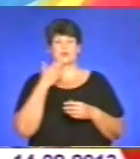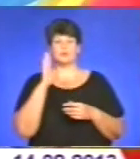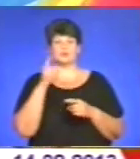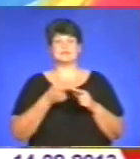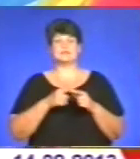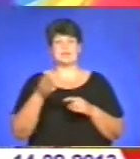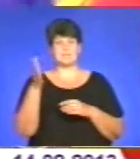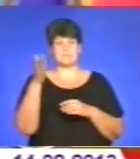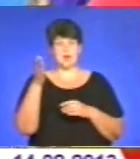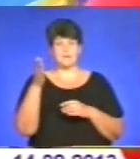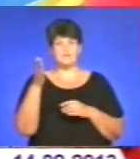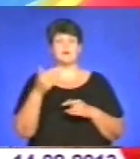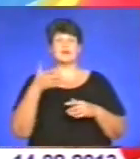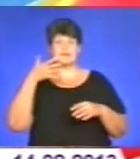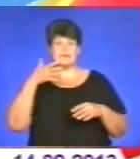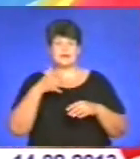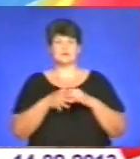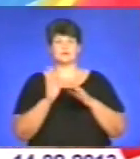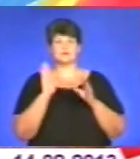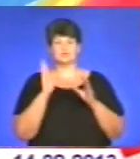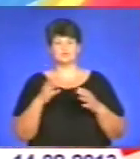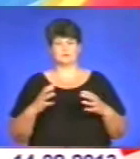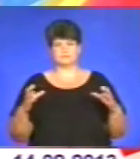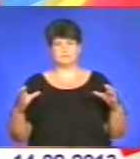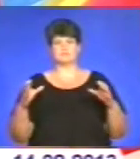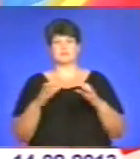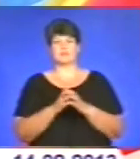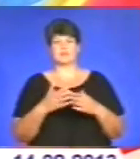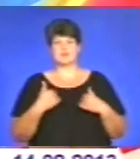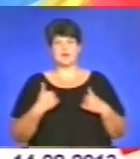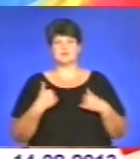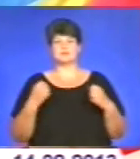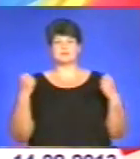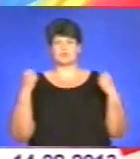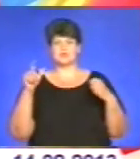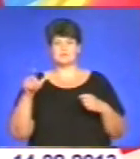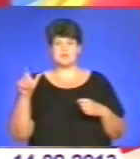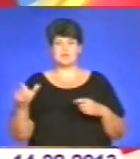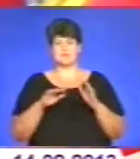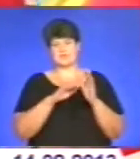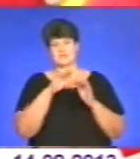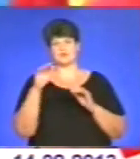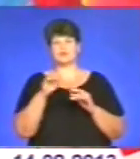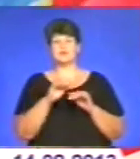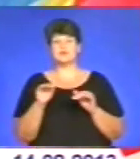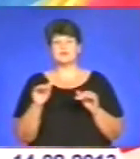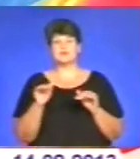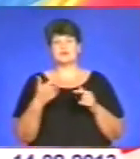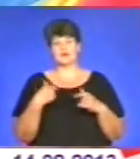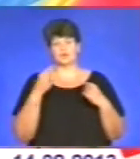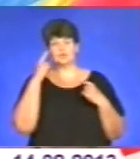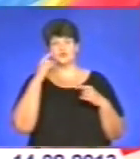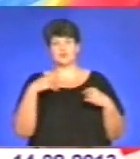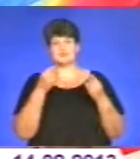прапор, ясно, що буде мобілізація наших спортсменів на високому рівні. Я думаю, що воно дасть